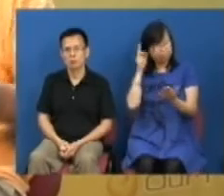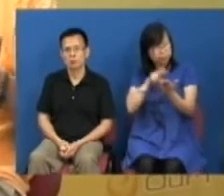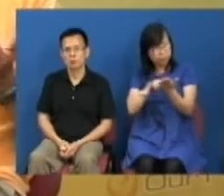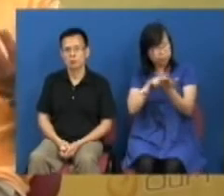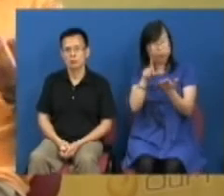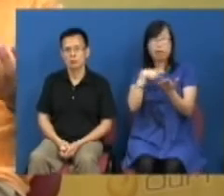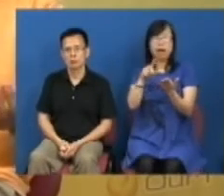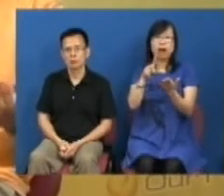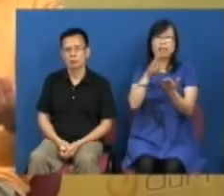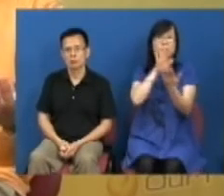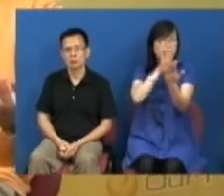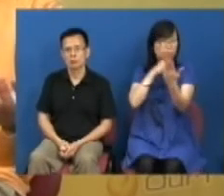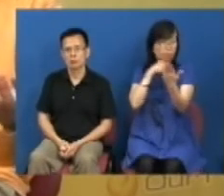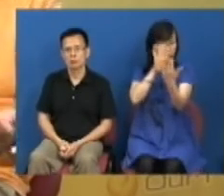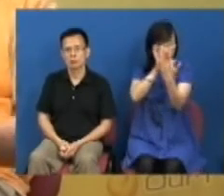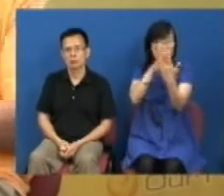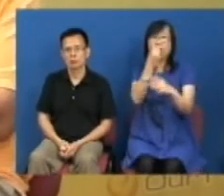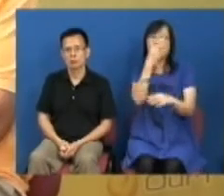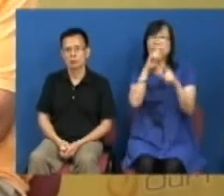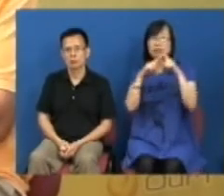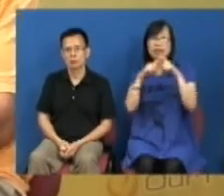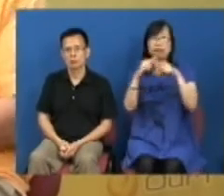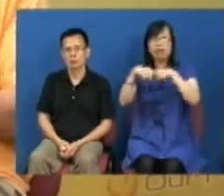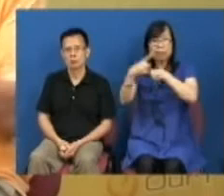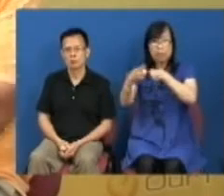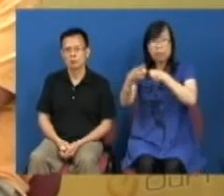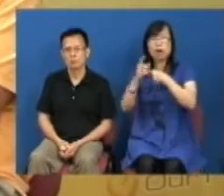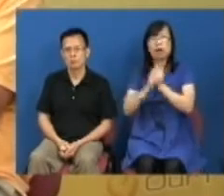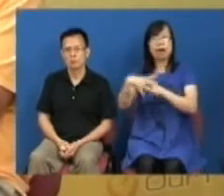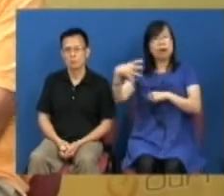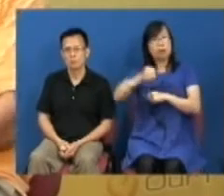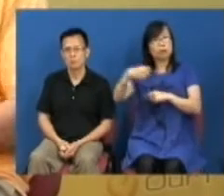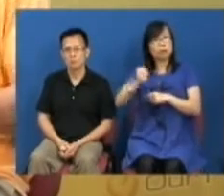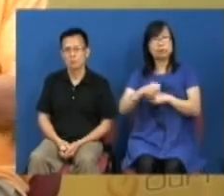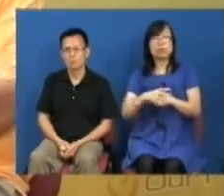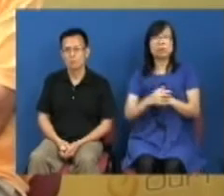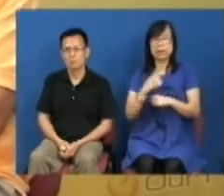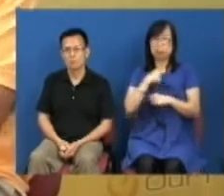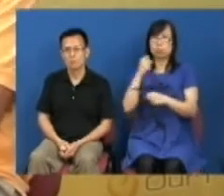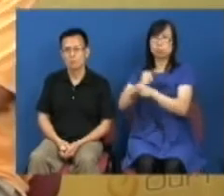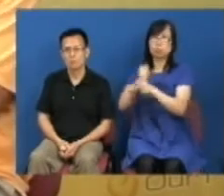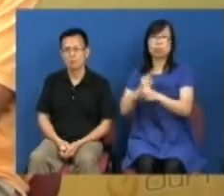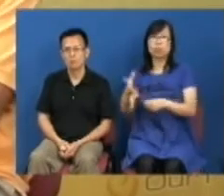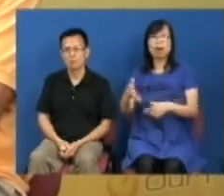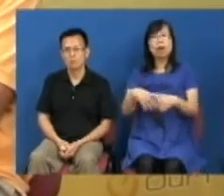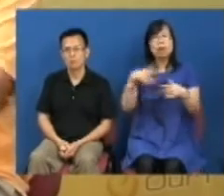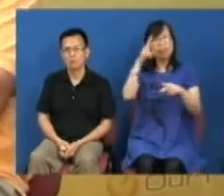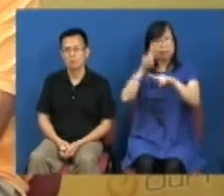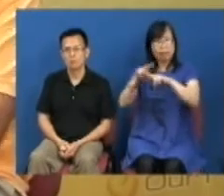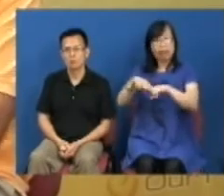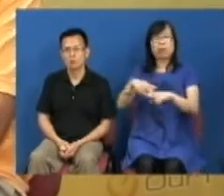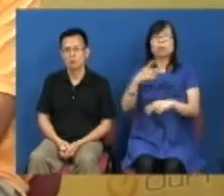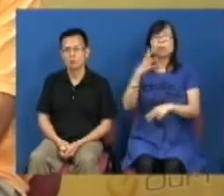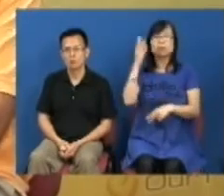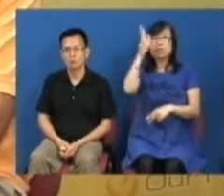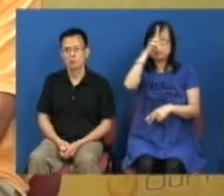一方面又要面向香港人但另一方面又有第二个权力核心又或者我们要处理北京政府下指